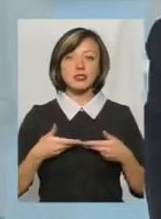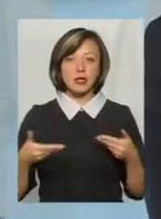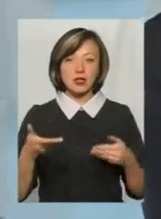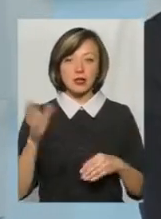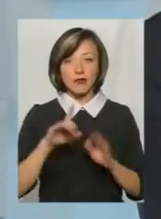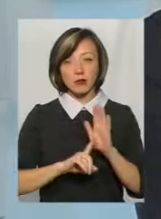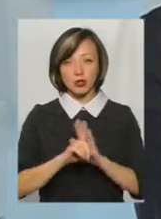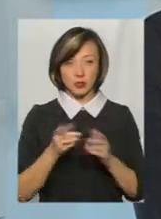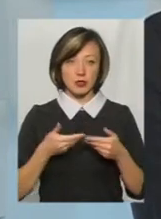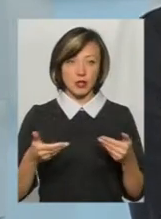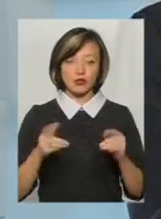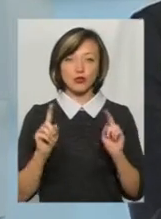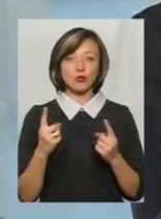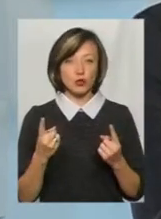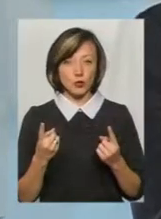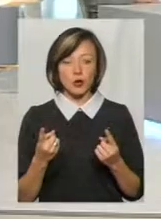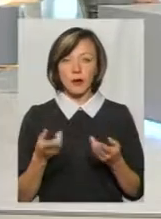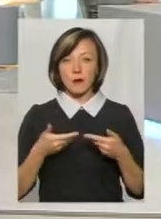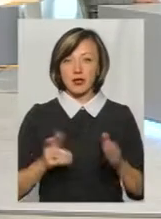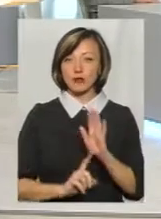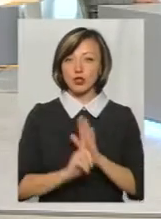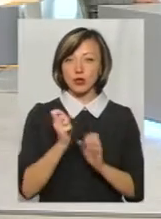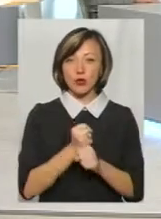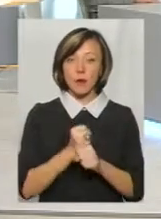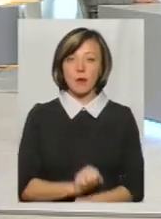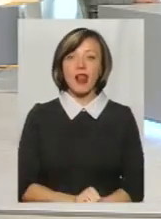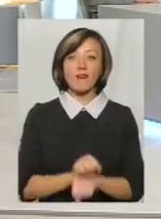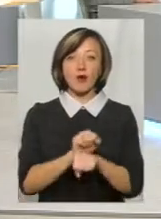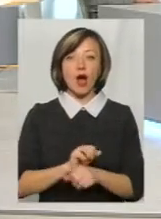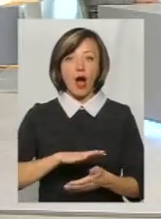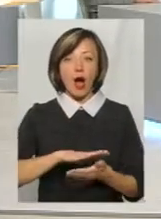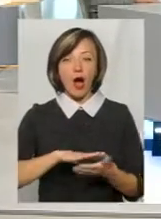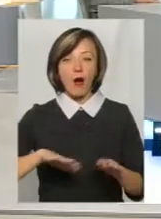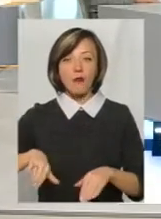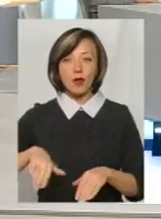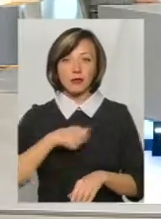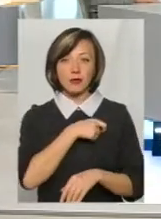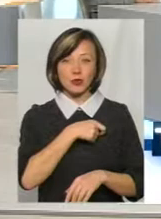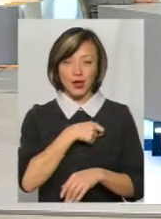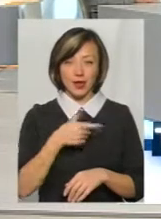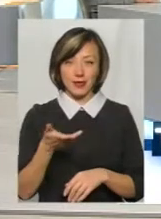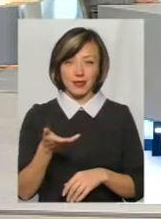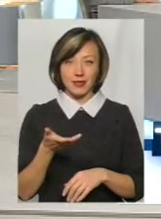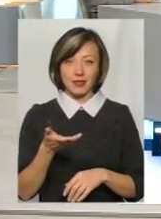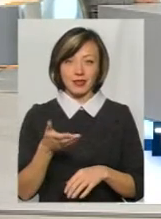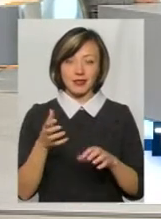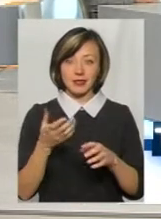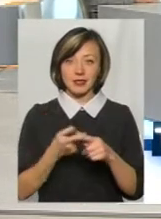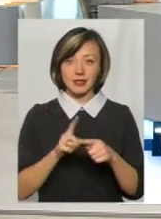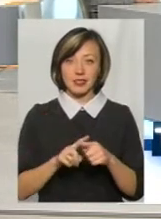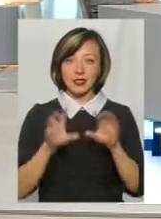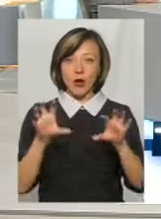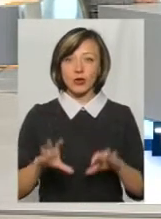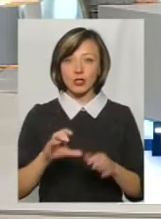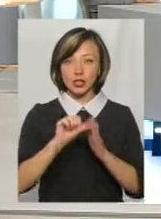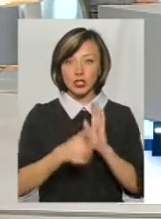Давайте почнемо з нас. Чому ми спочатку робимо революцію, а потім тих же самих депутатів, які за закони 16 січня